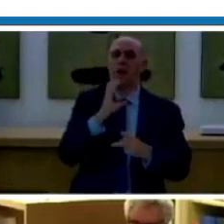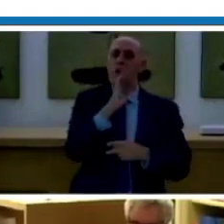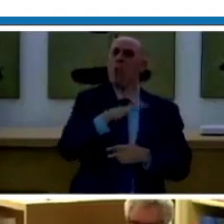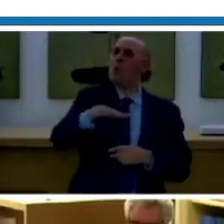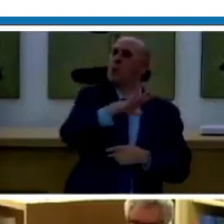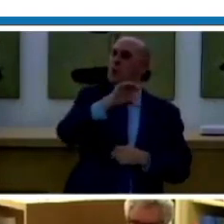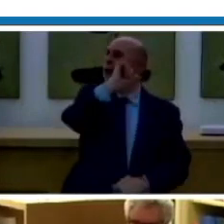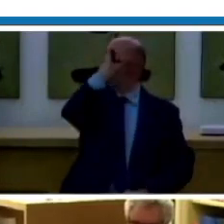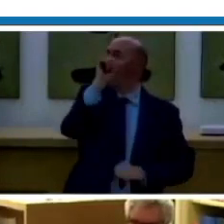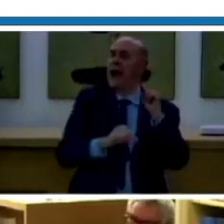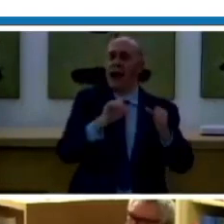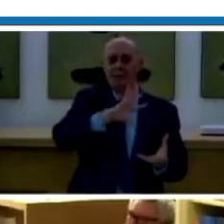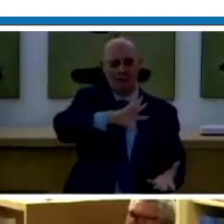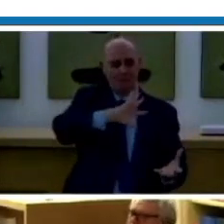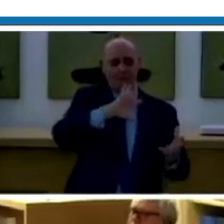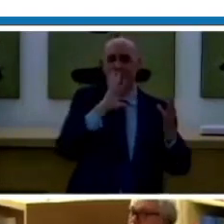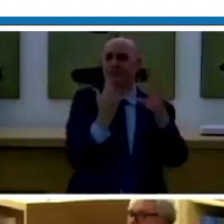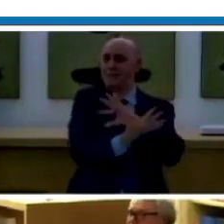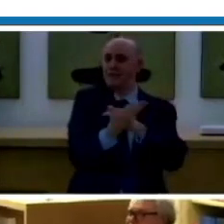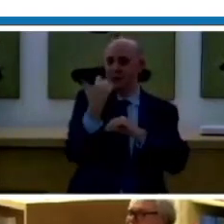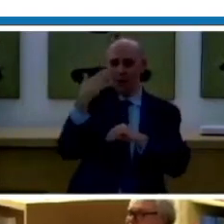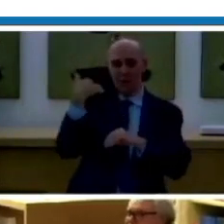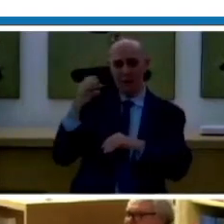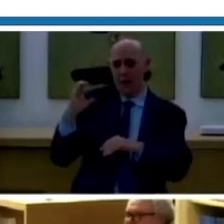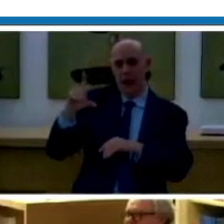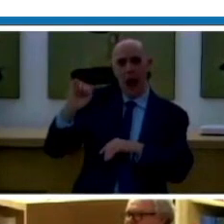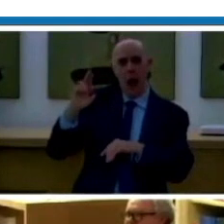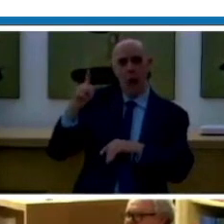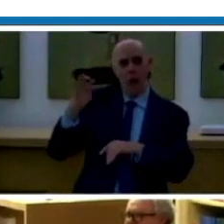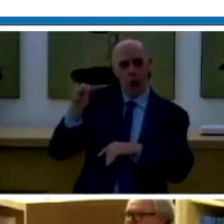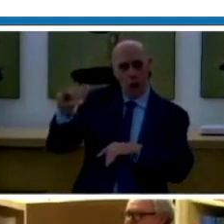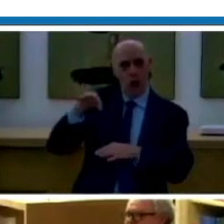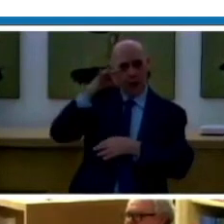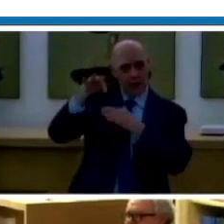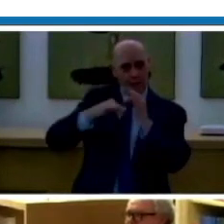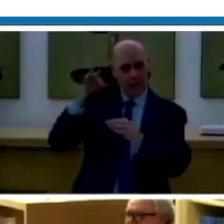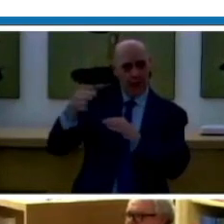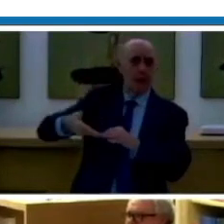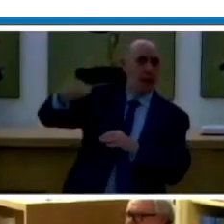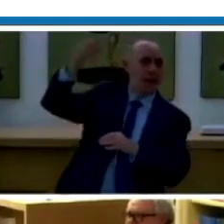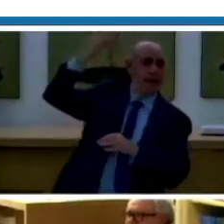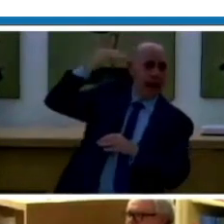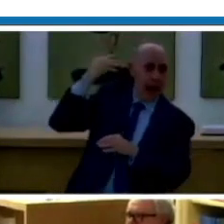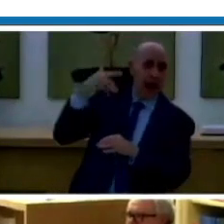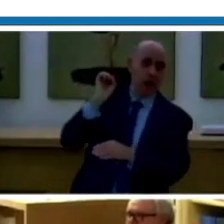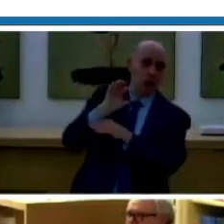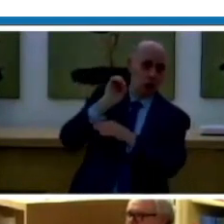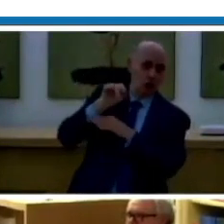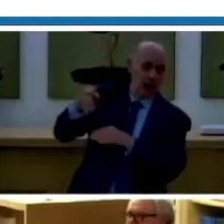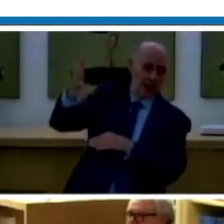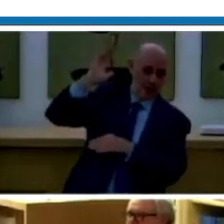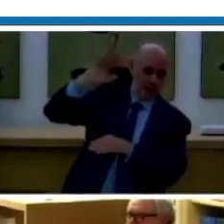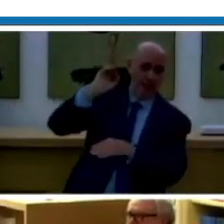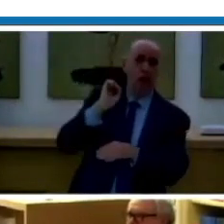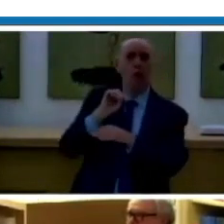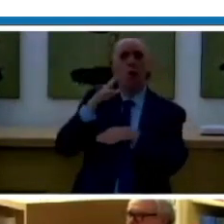usati, di cui Claudio spesso ha fatto anche riferimento nel suo passato, anche di docenze e quant'altro, quando si